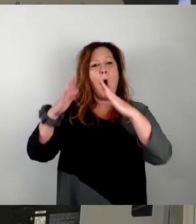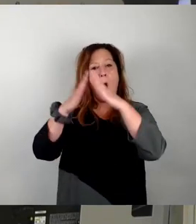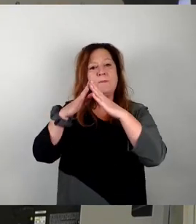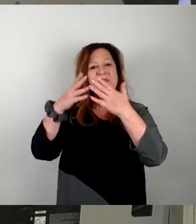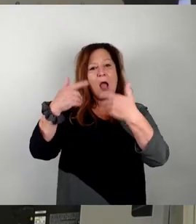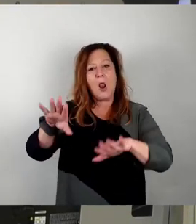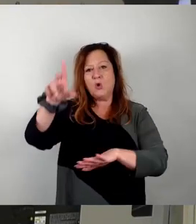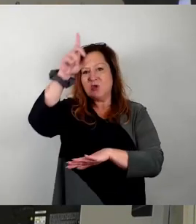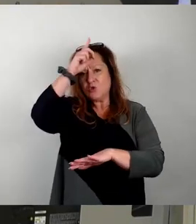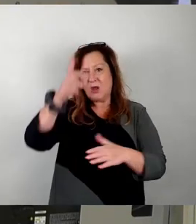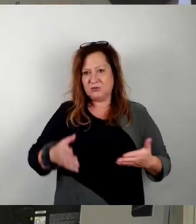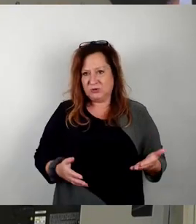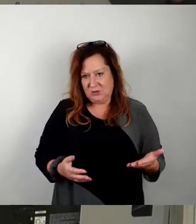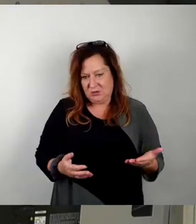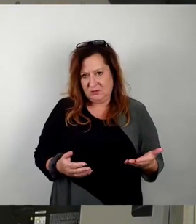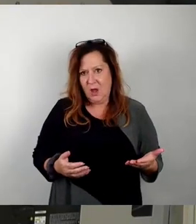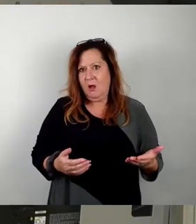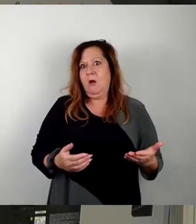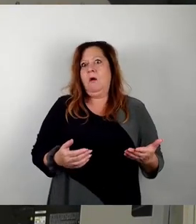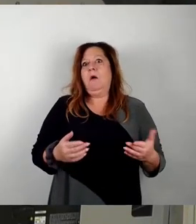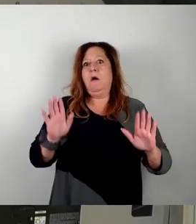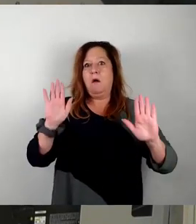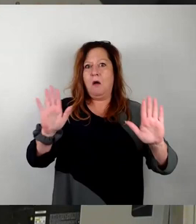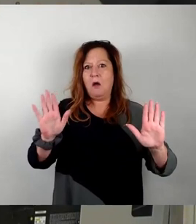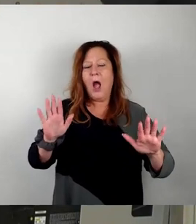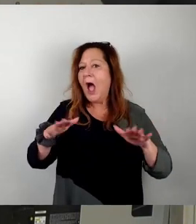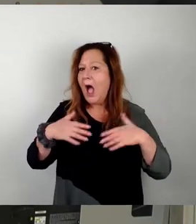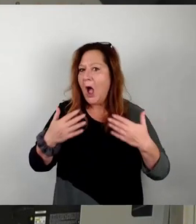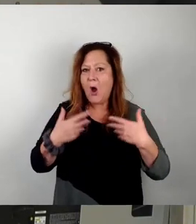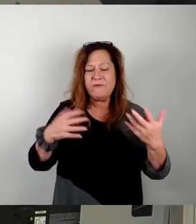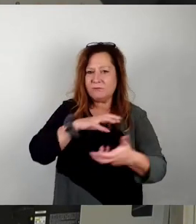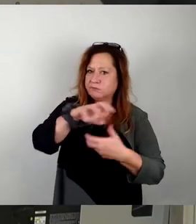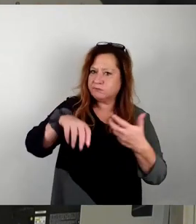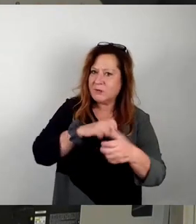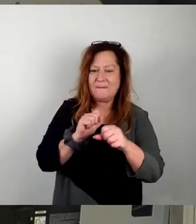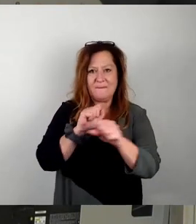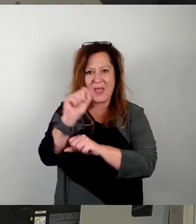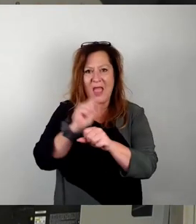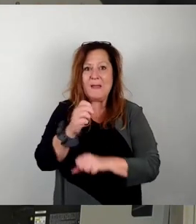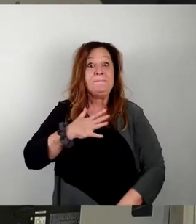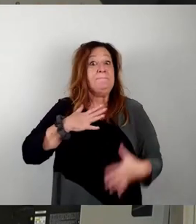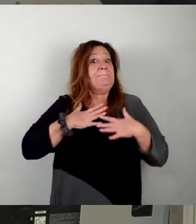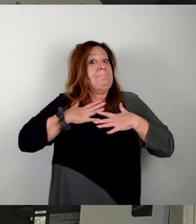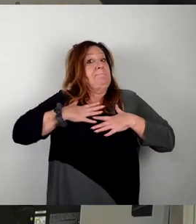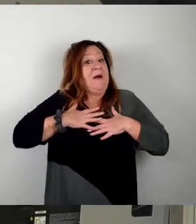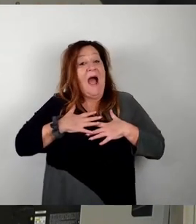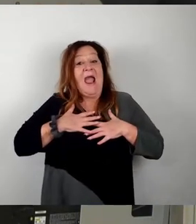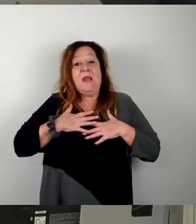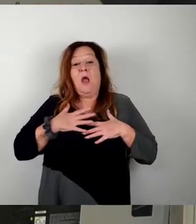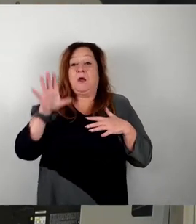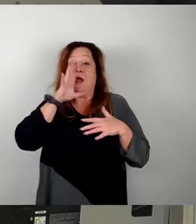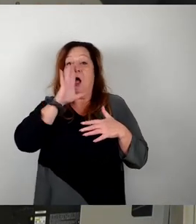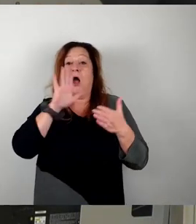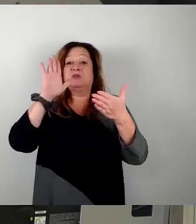da sind die After nicht weit. Auf der auffühlenden Afterseite zur Petition www.meinegaragebleibt.de erfährt man